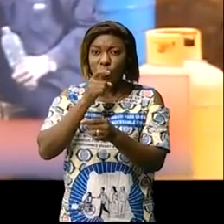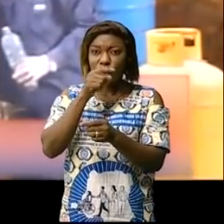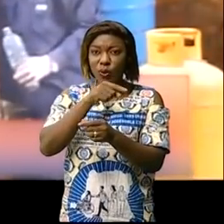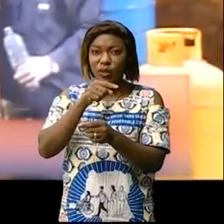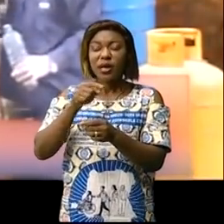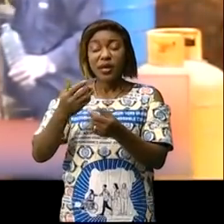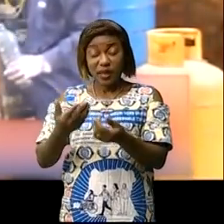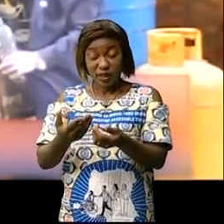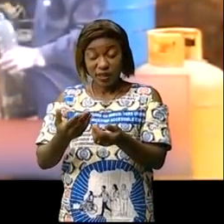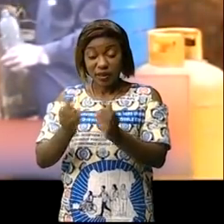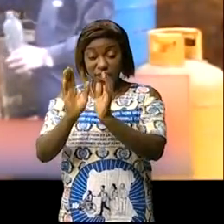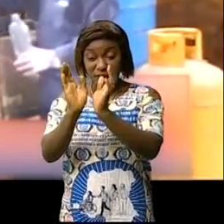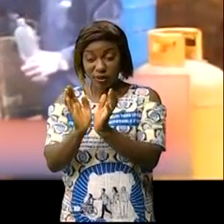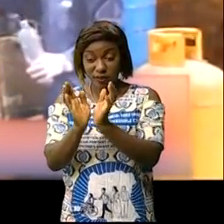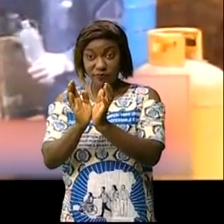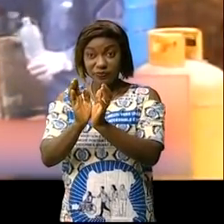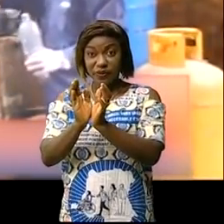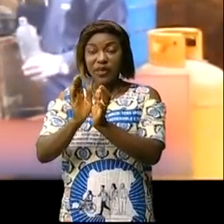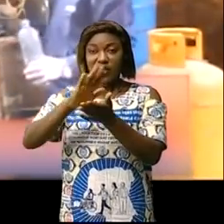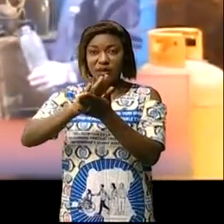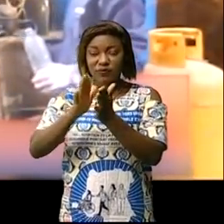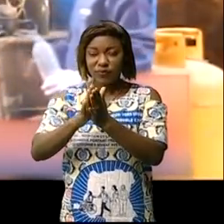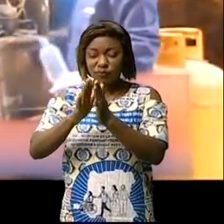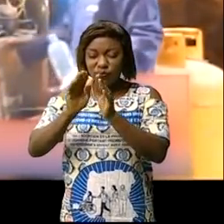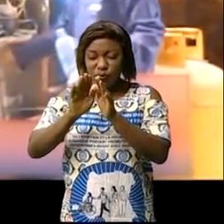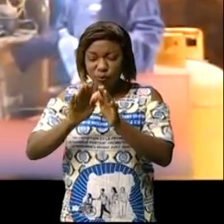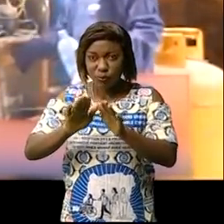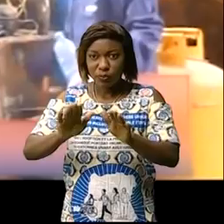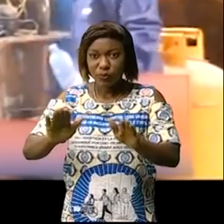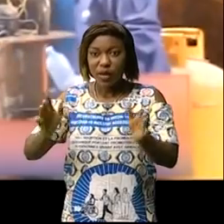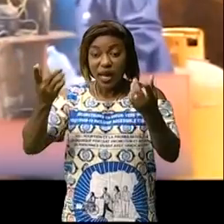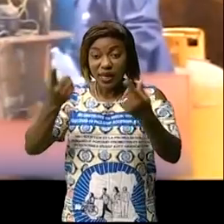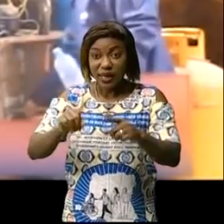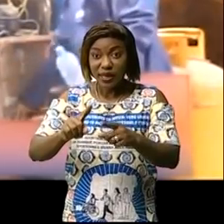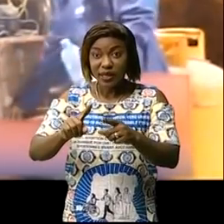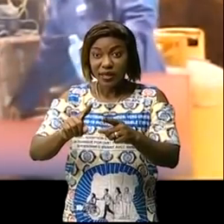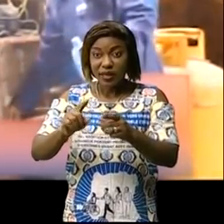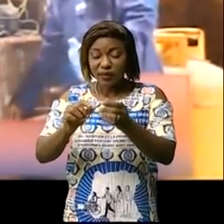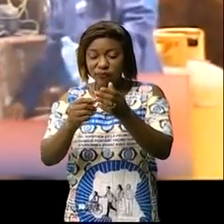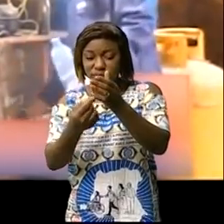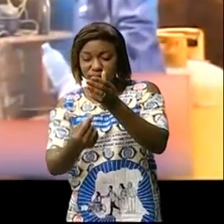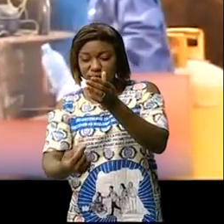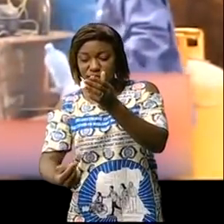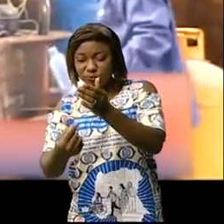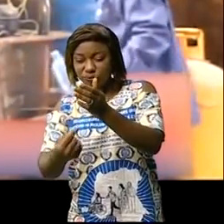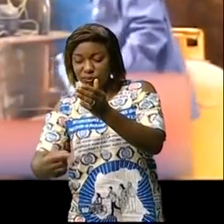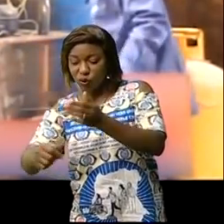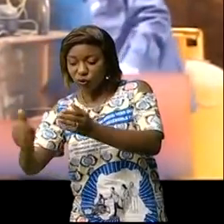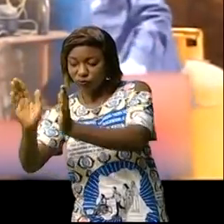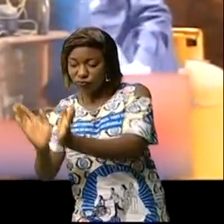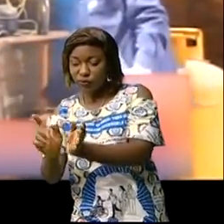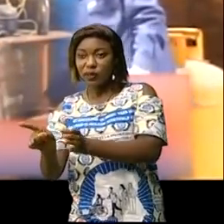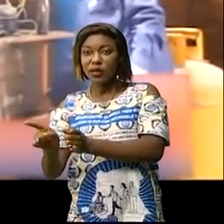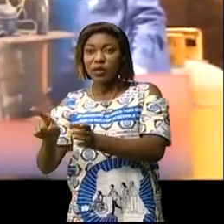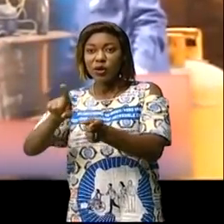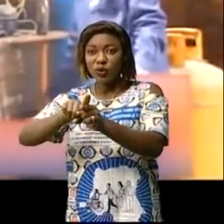cette base seront refroidis ici puis la matière qui est fiable va descendre ici aussi il y a un